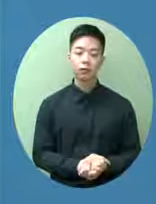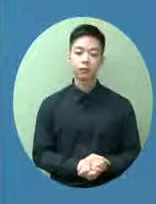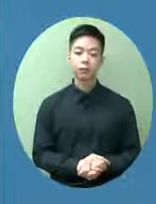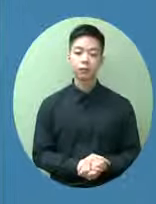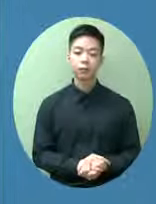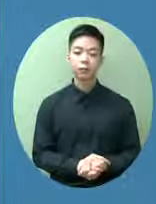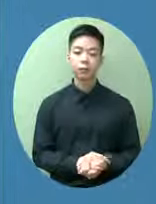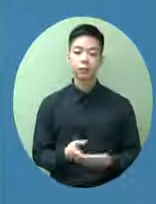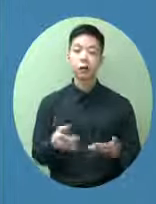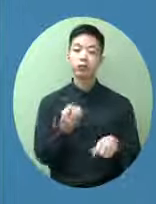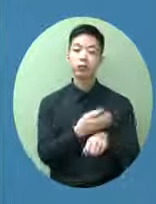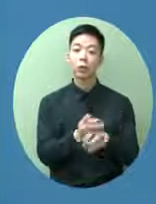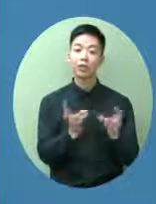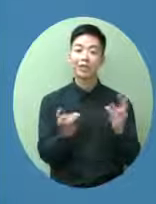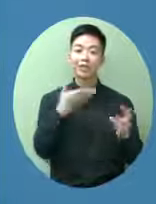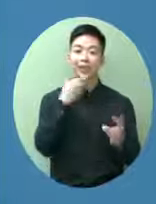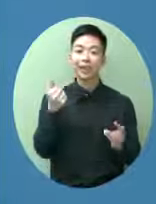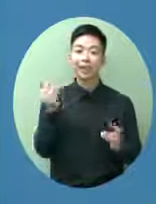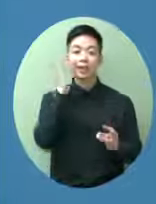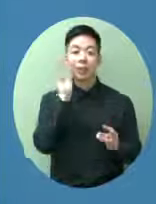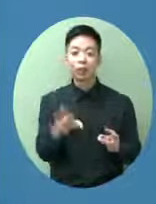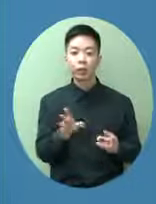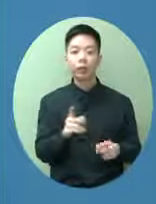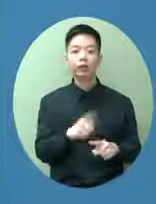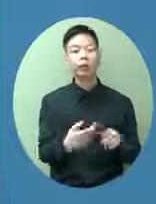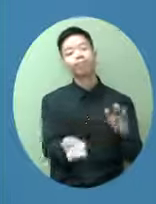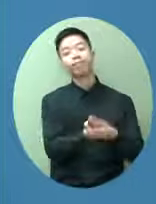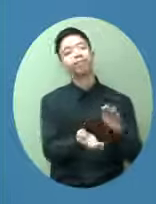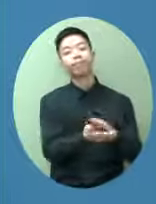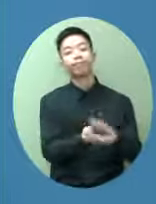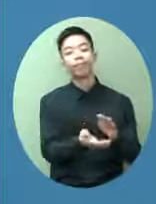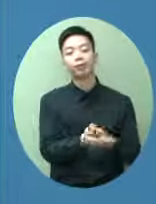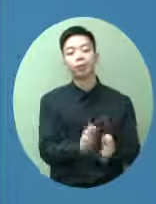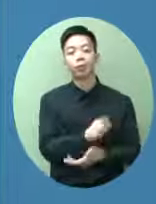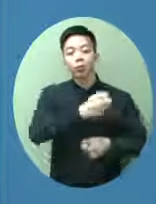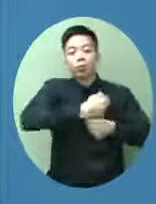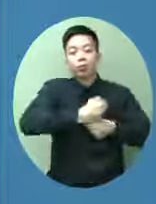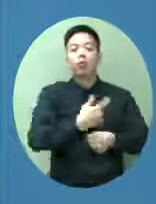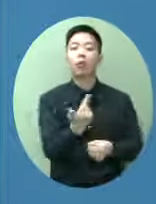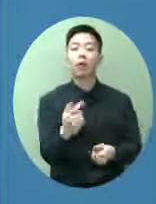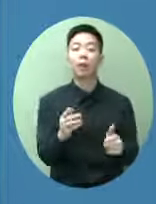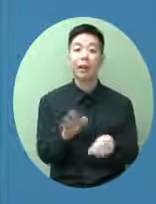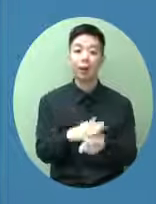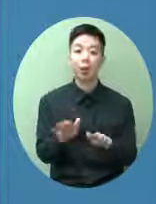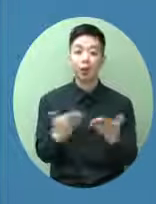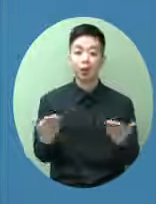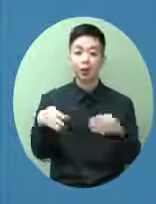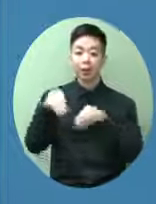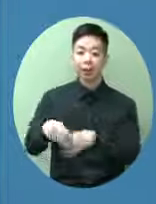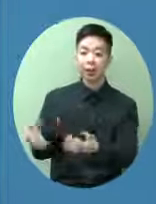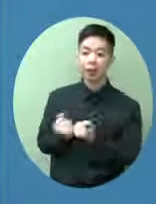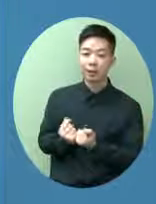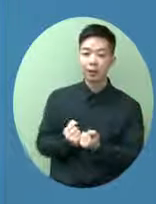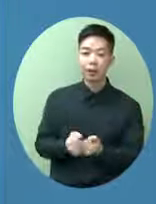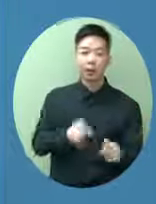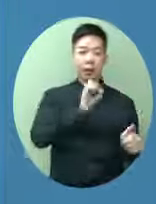店是值得表揚的他真的為我們做了很多工作因為一開始接受預訂就有很多很多